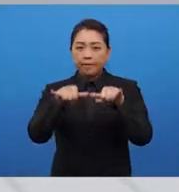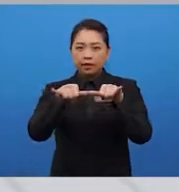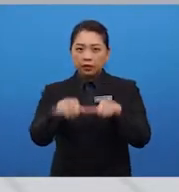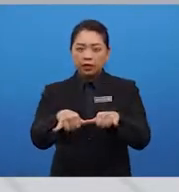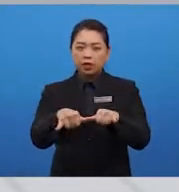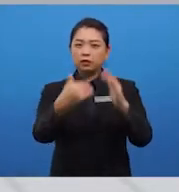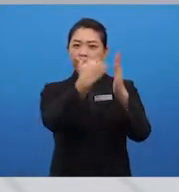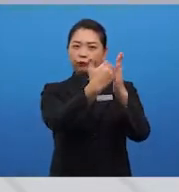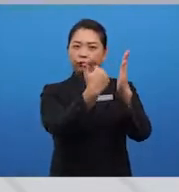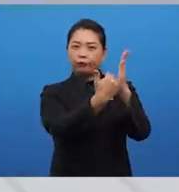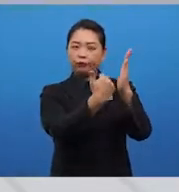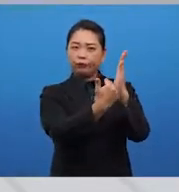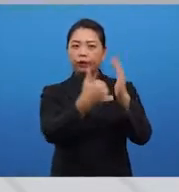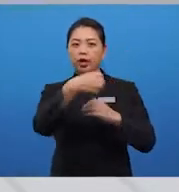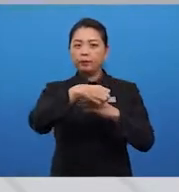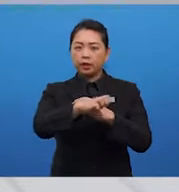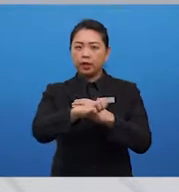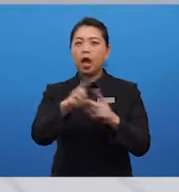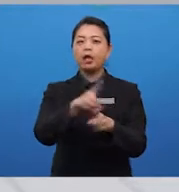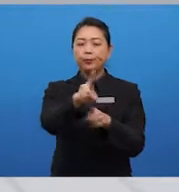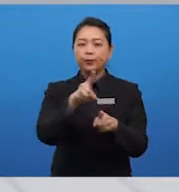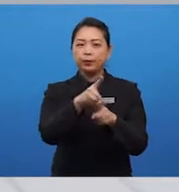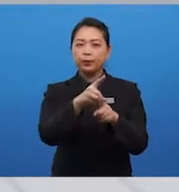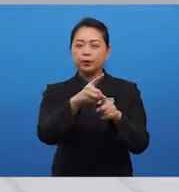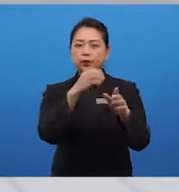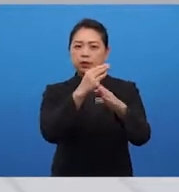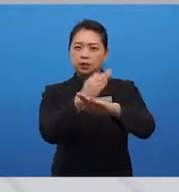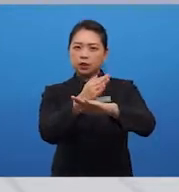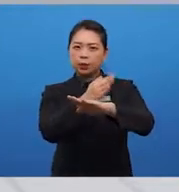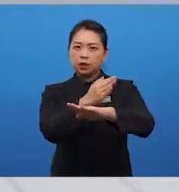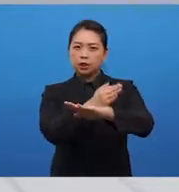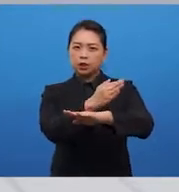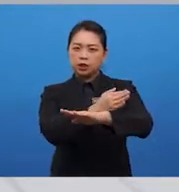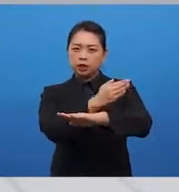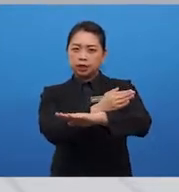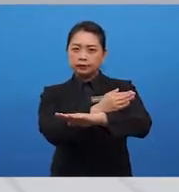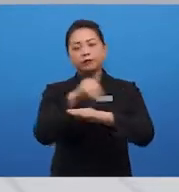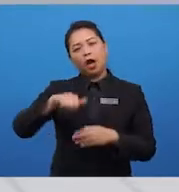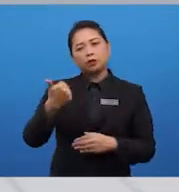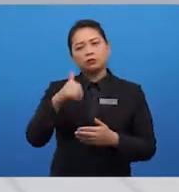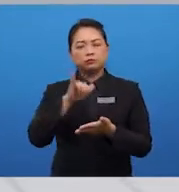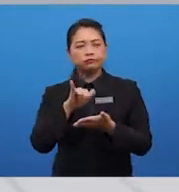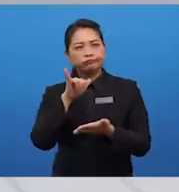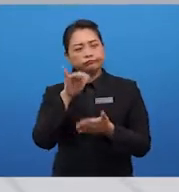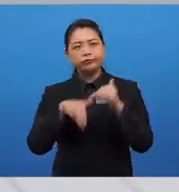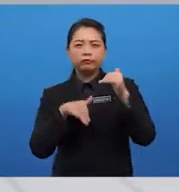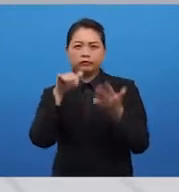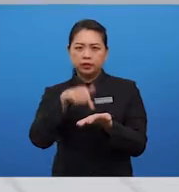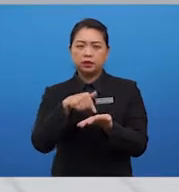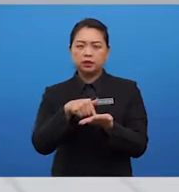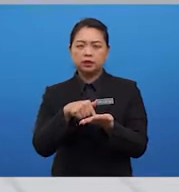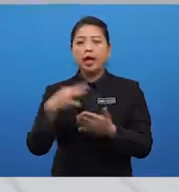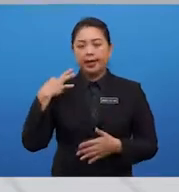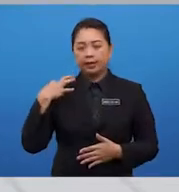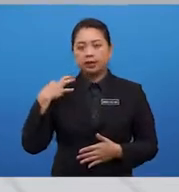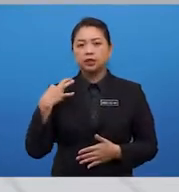the email through appropriate sequence connectors. other than this, candidates should be